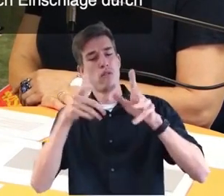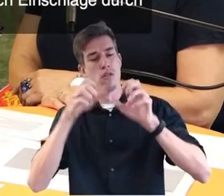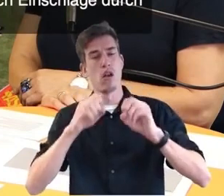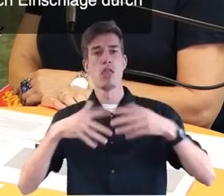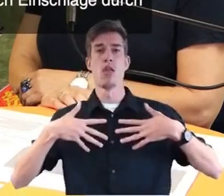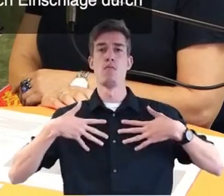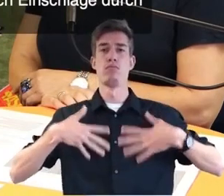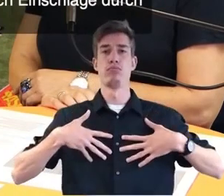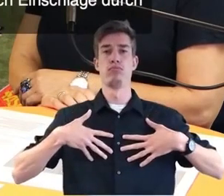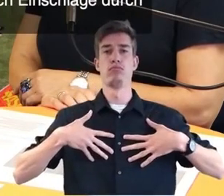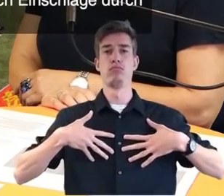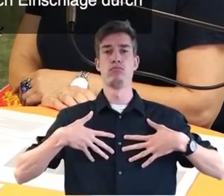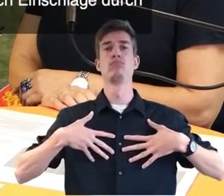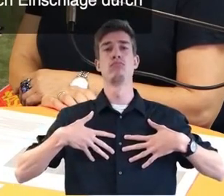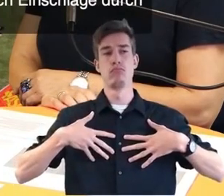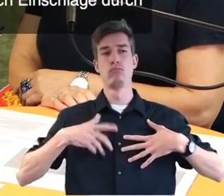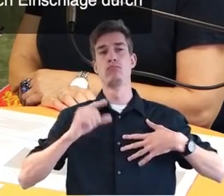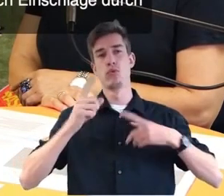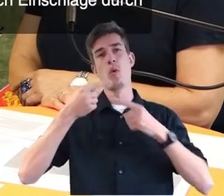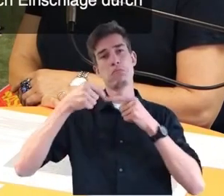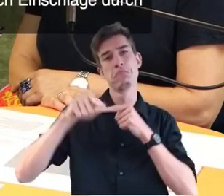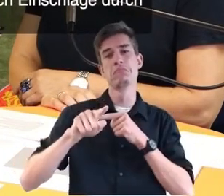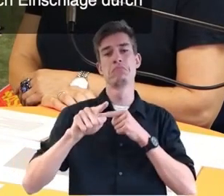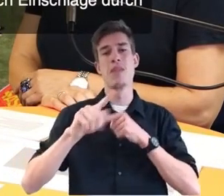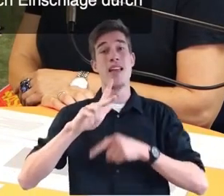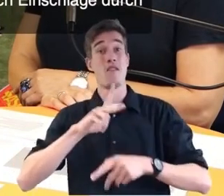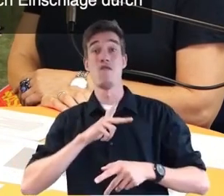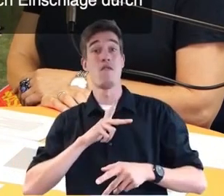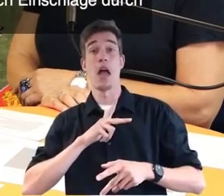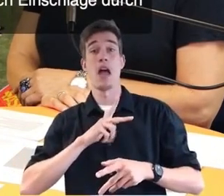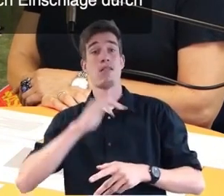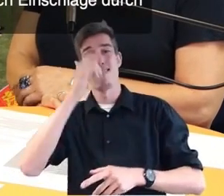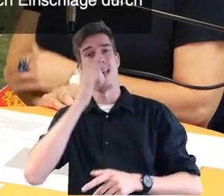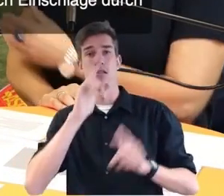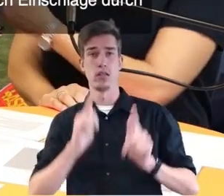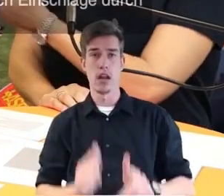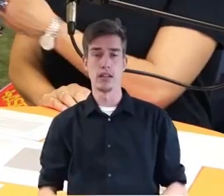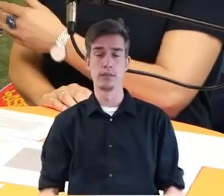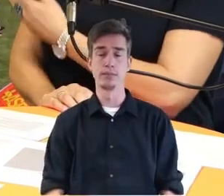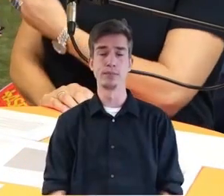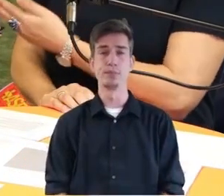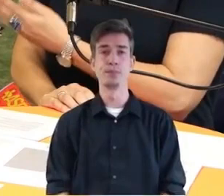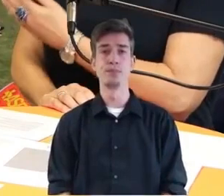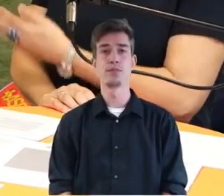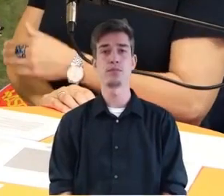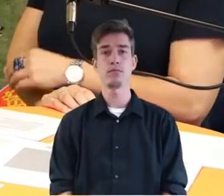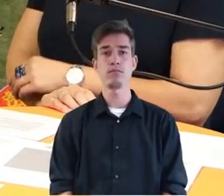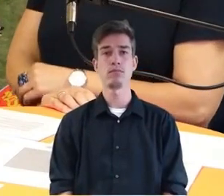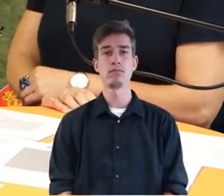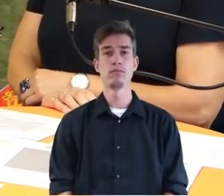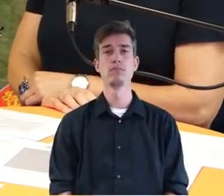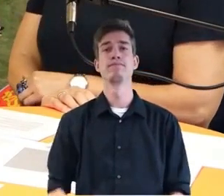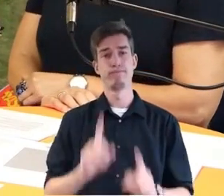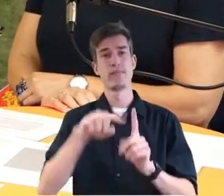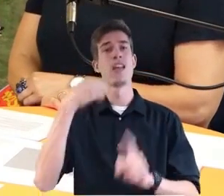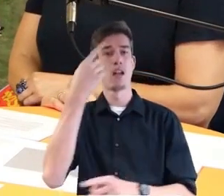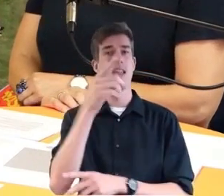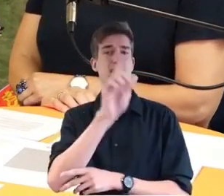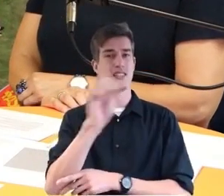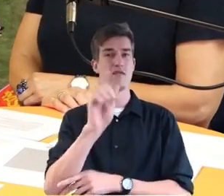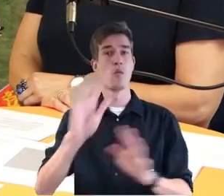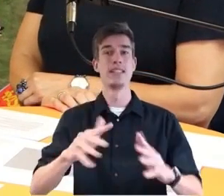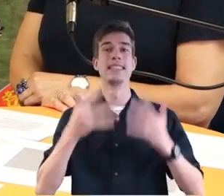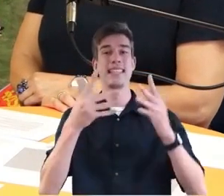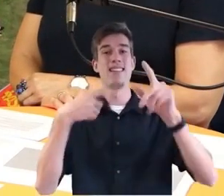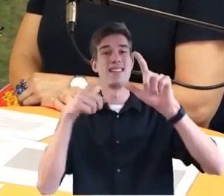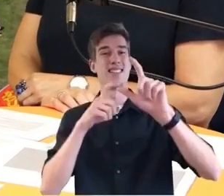darauf vorbereiten, dass das Signal eben nicht zu einem Ernstfall gehört. Ja, wie zum Beispiel in einer Woche am 10. September um